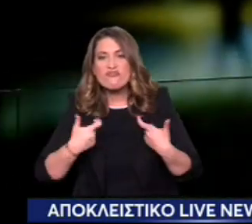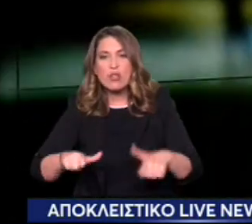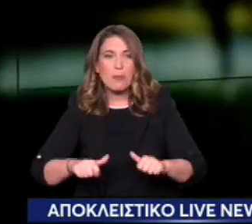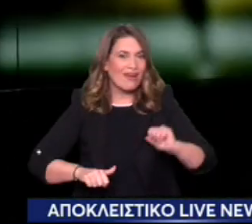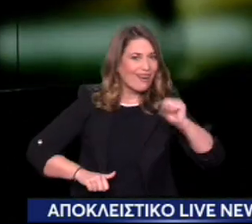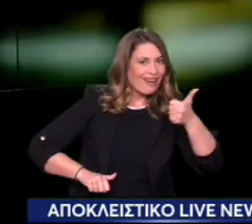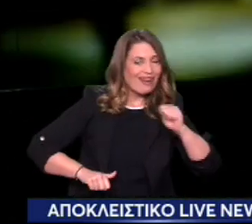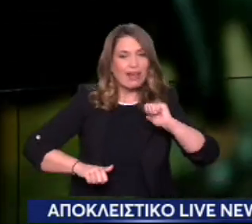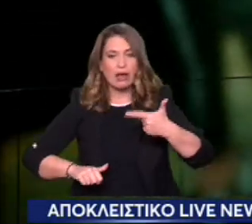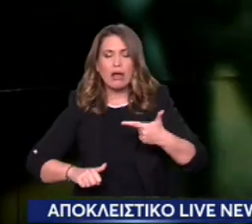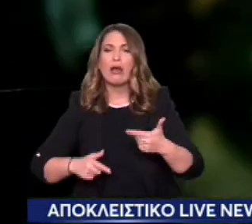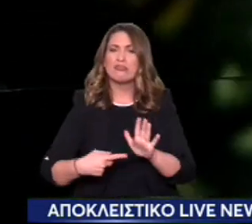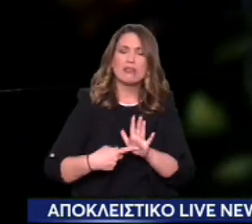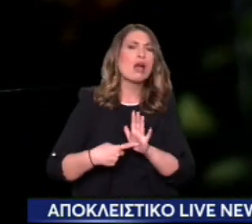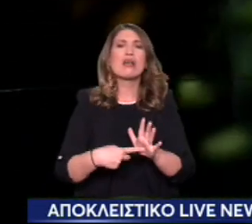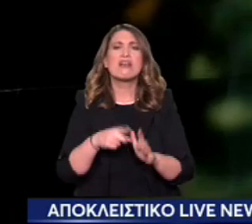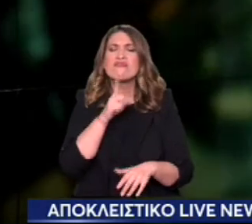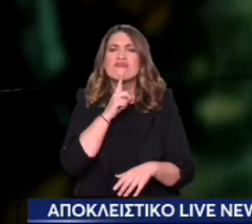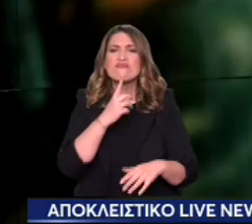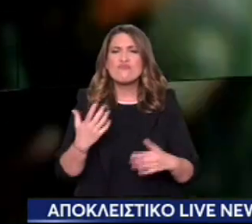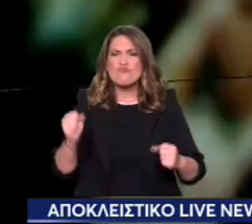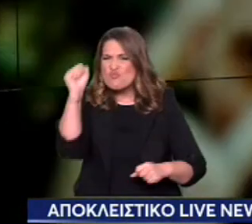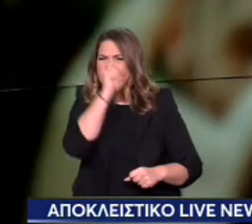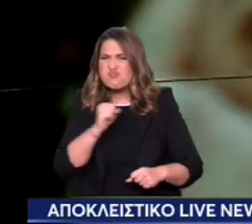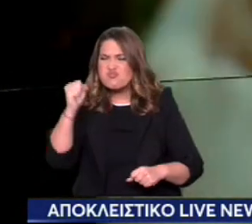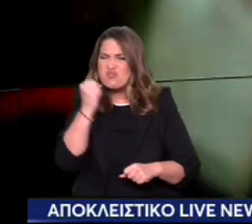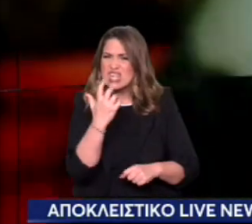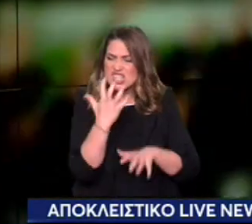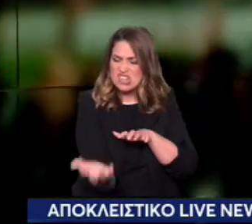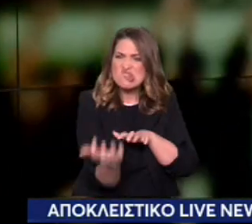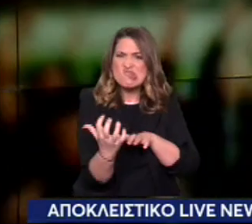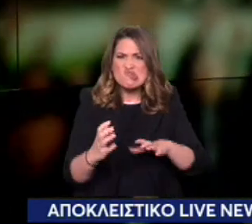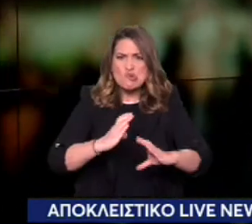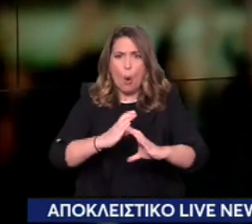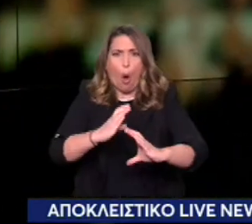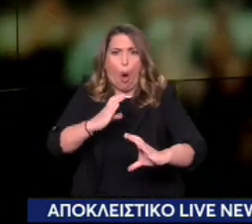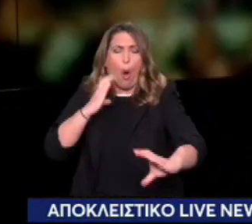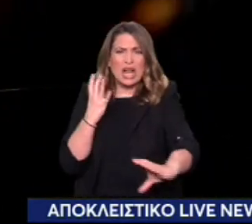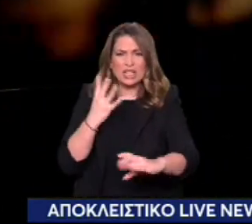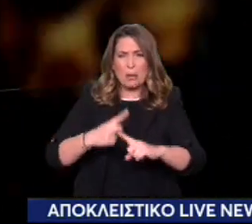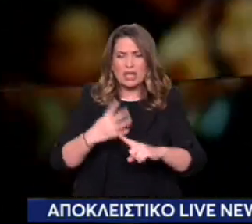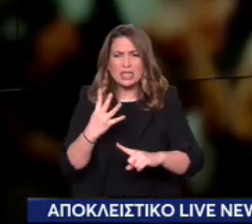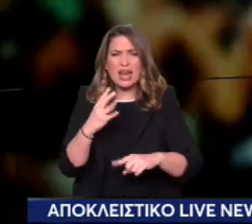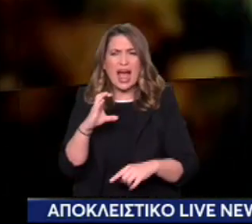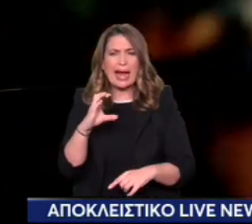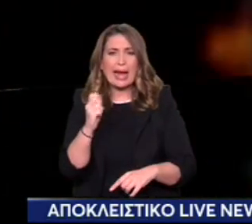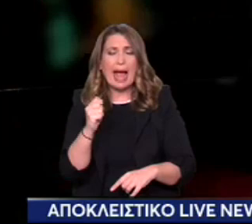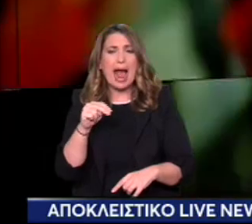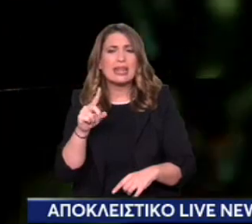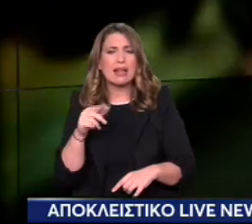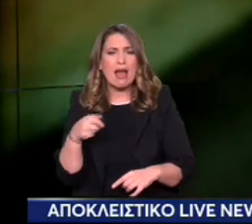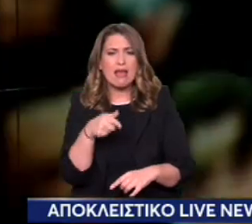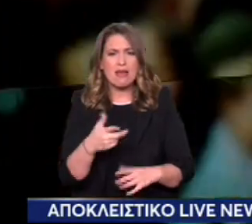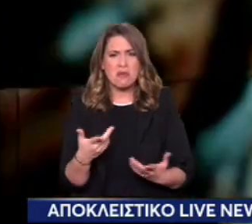υπάρχει το ίδιο αυτοκίνητο, αυτό το θηριώδες τζιπ, η Κάντιακ. Γιατί και γιατί είναι αποδεικτικό